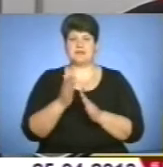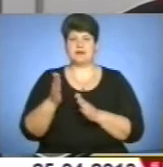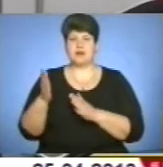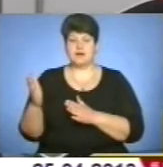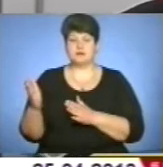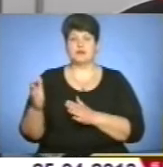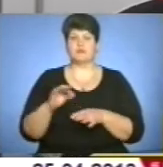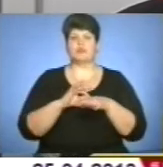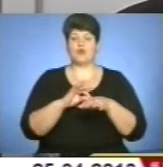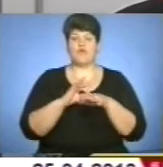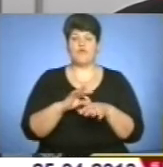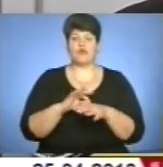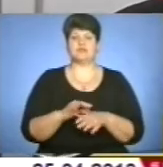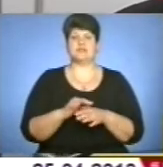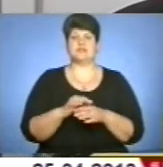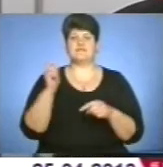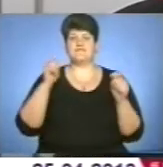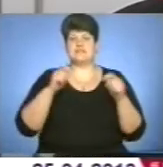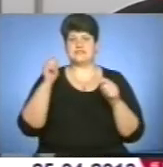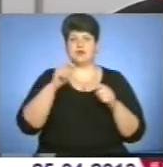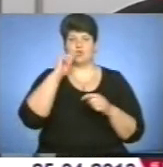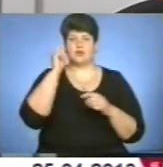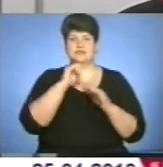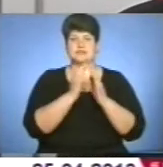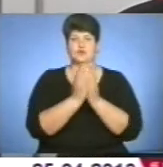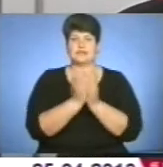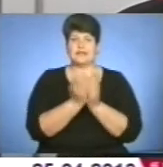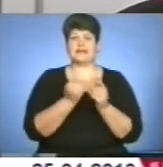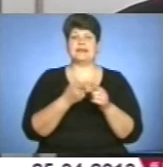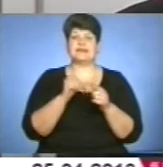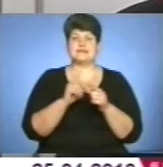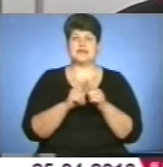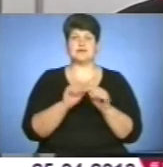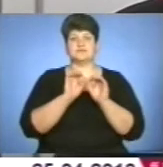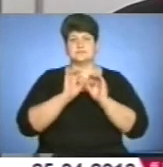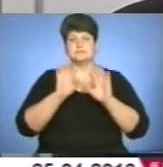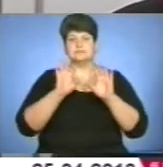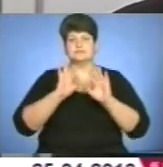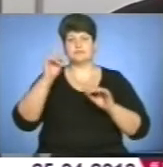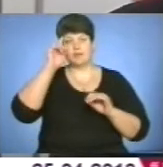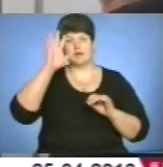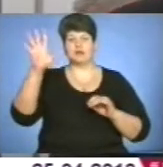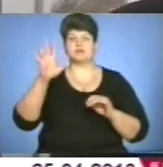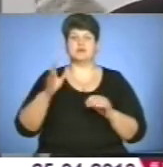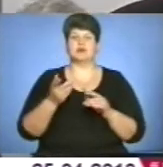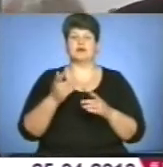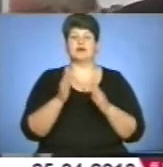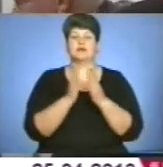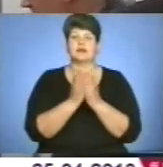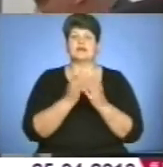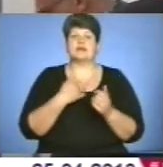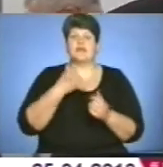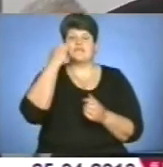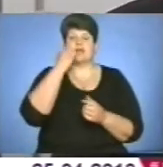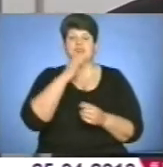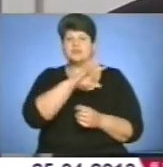фестиваль української книги. Це є і пропаганда, і популяризація книги. Я вдячний всім